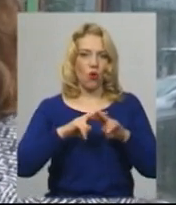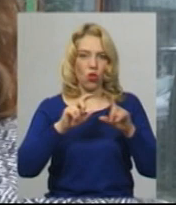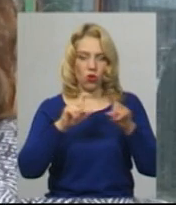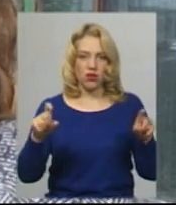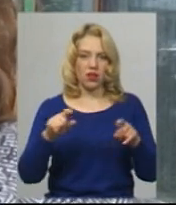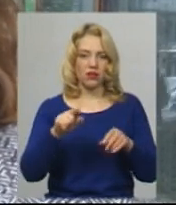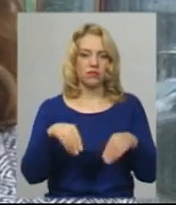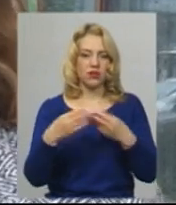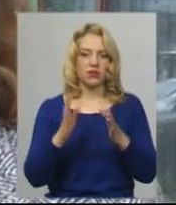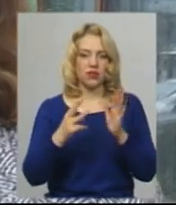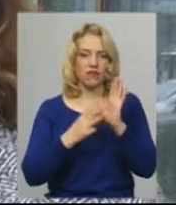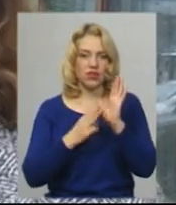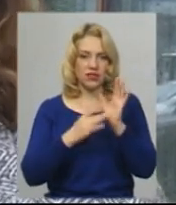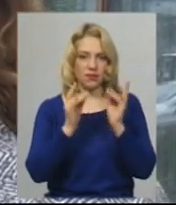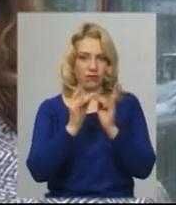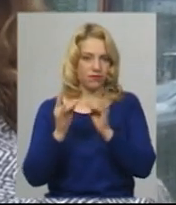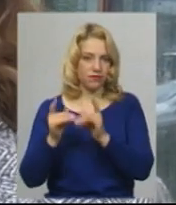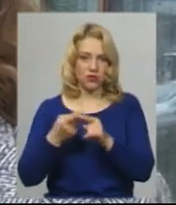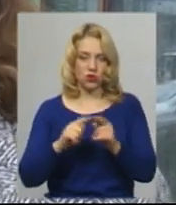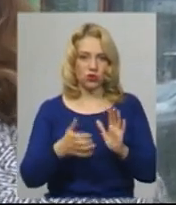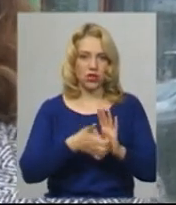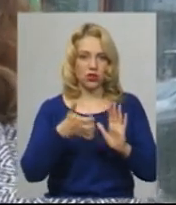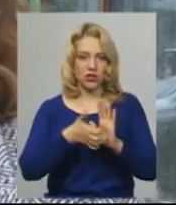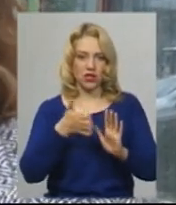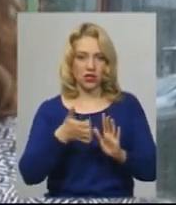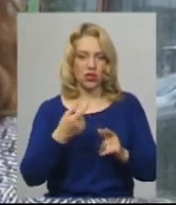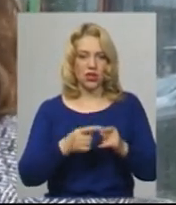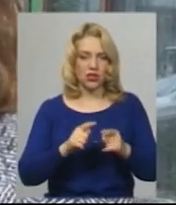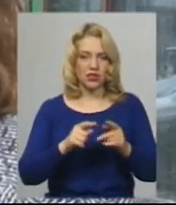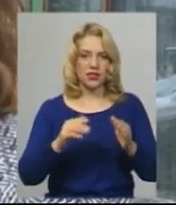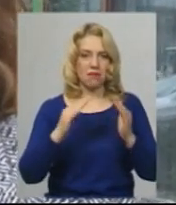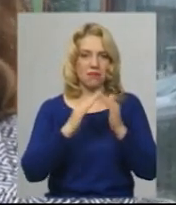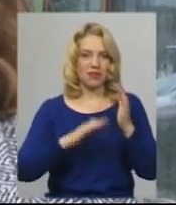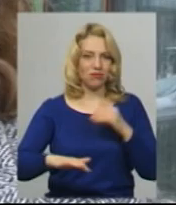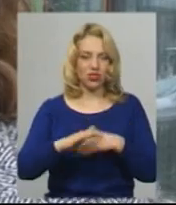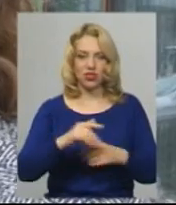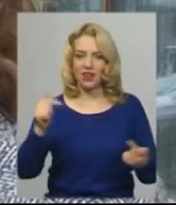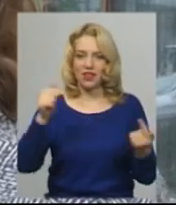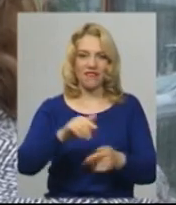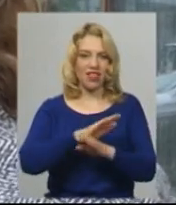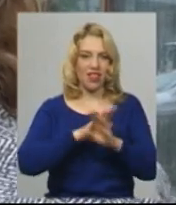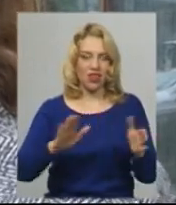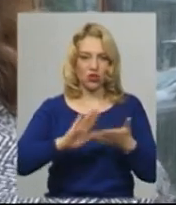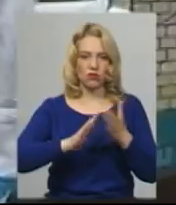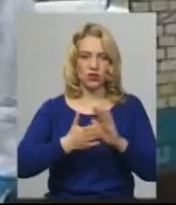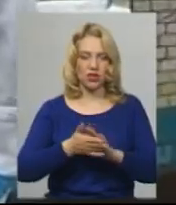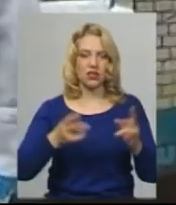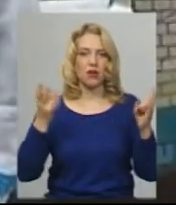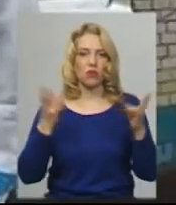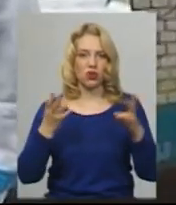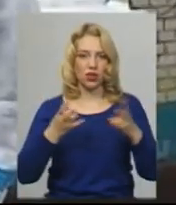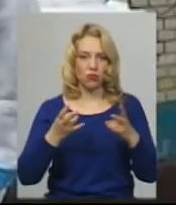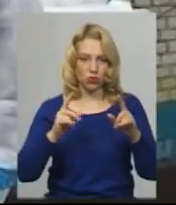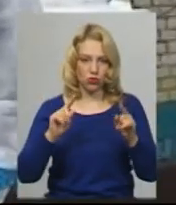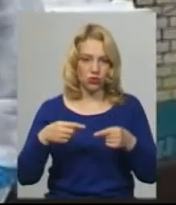недостатнім така кількість ліжкомість. І також ці приміщення знаходяться в неналежному стані та потребують ремонту. З